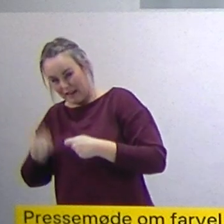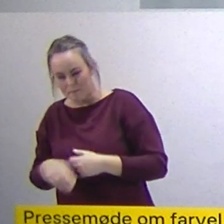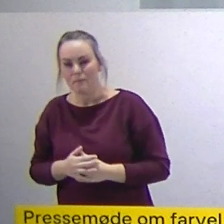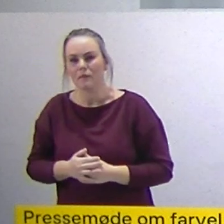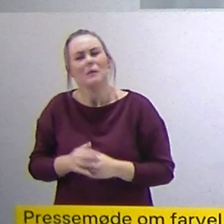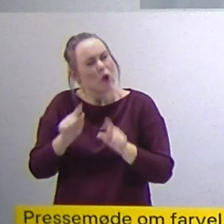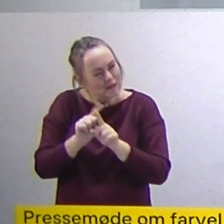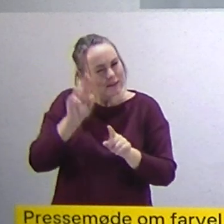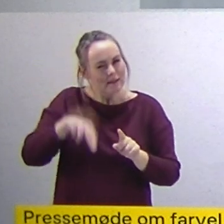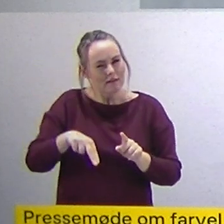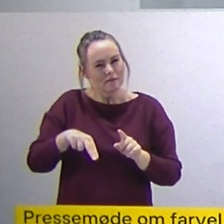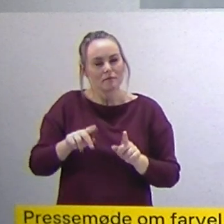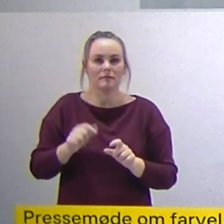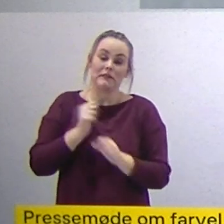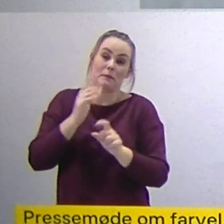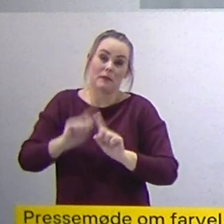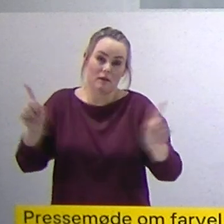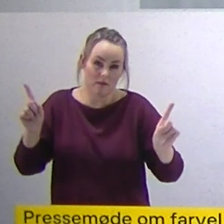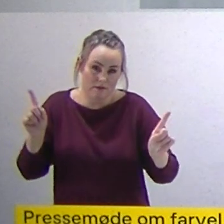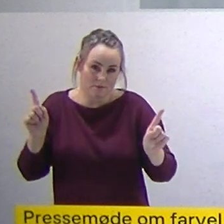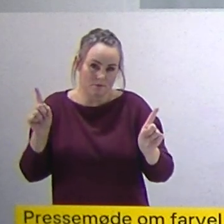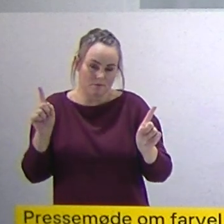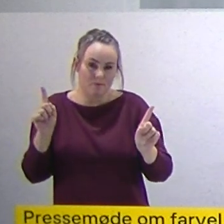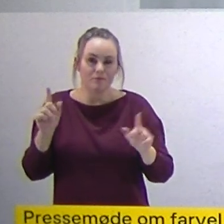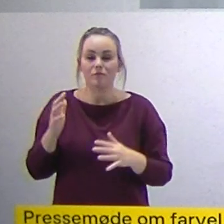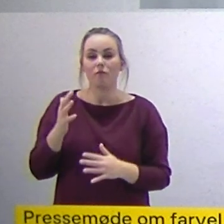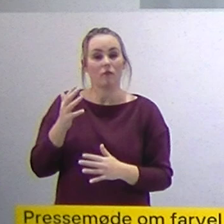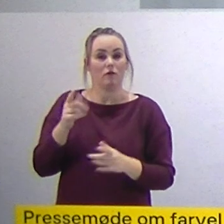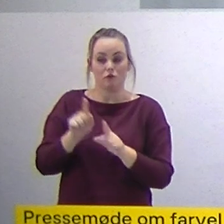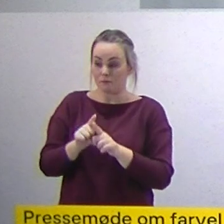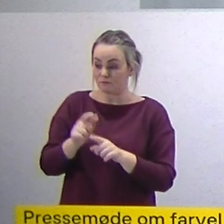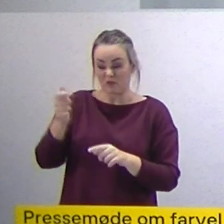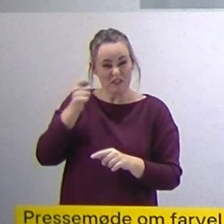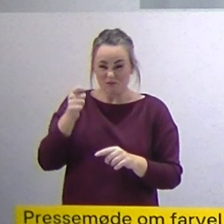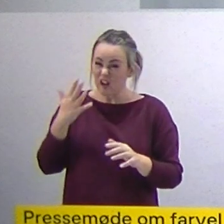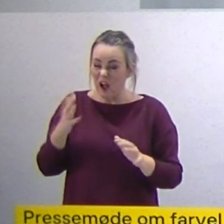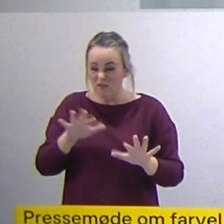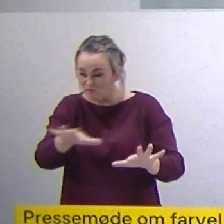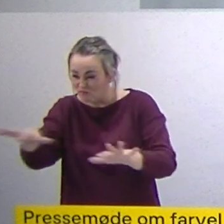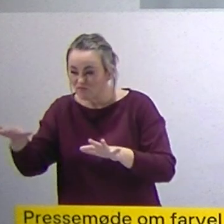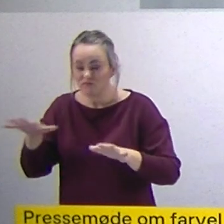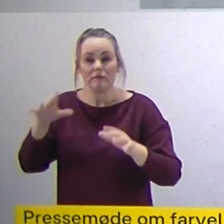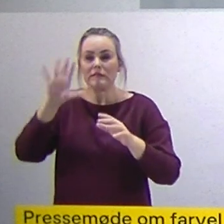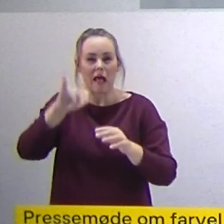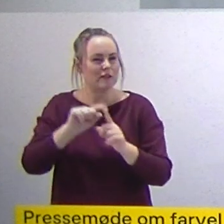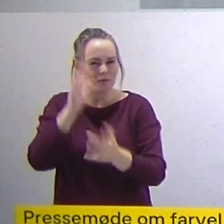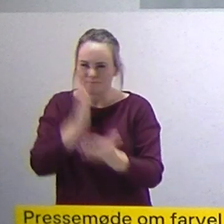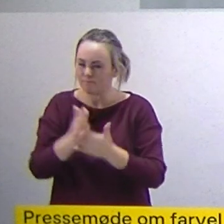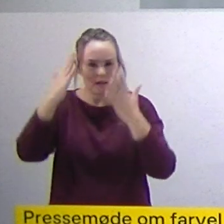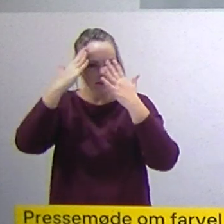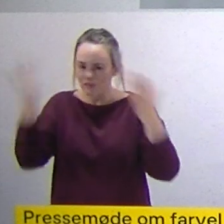der kunne trække lidt i den anden retning, at det ville komme før, og det er det her med, at vi må forvente, at der er et højere mørketal nu, fordi at vi har